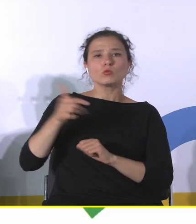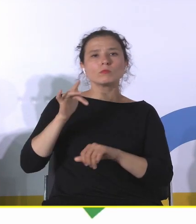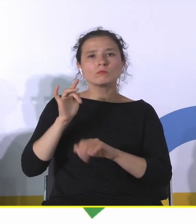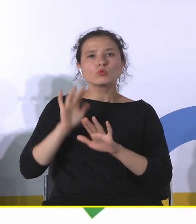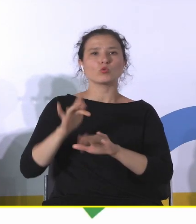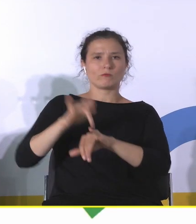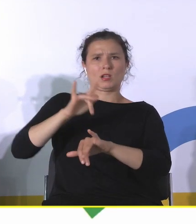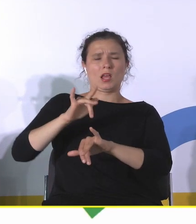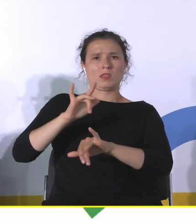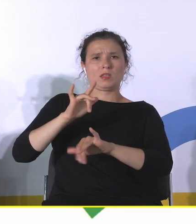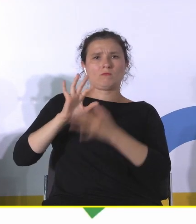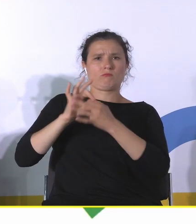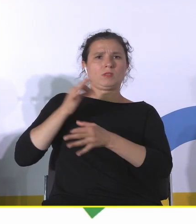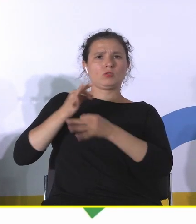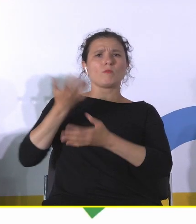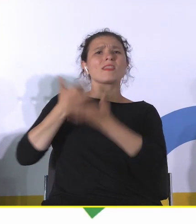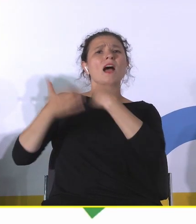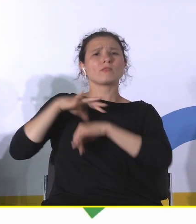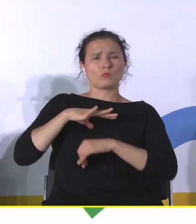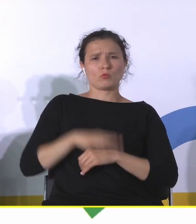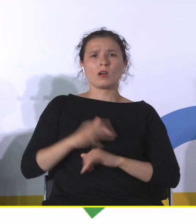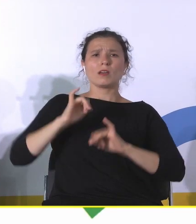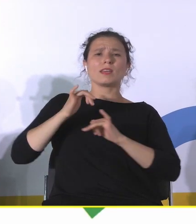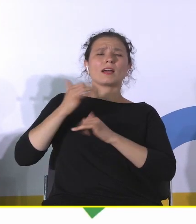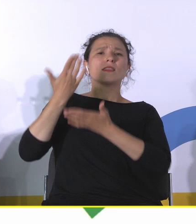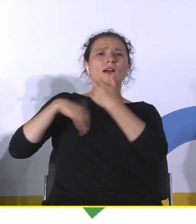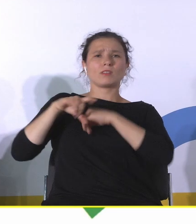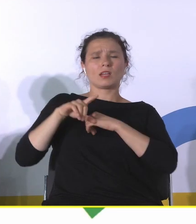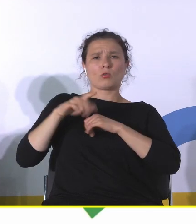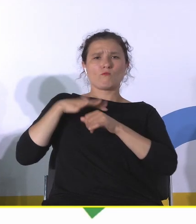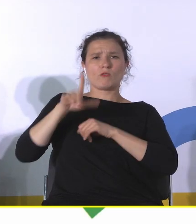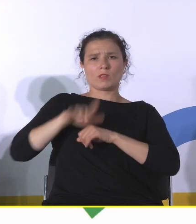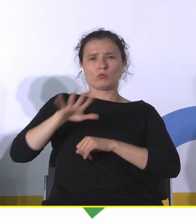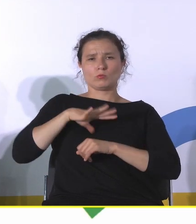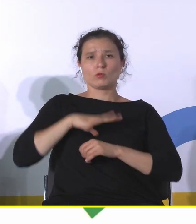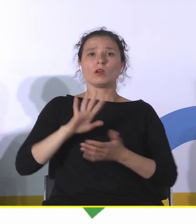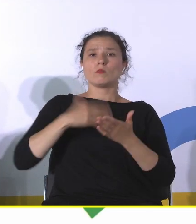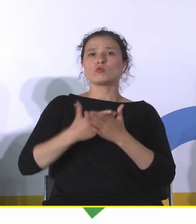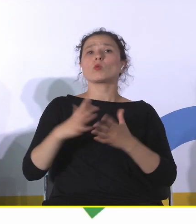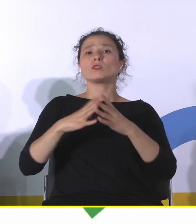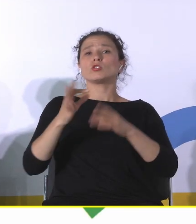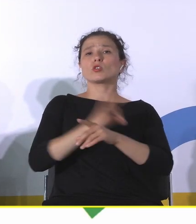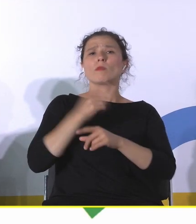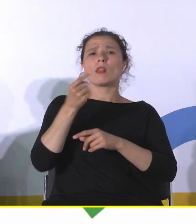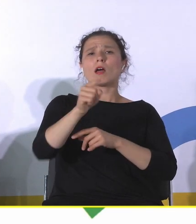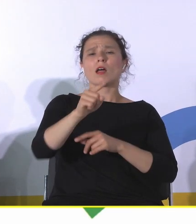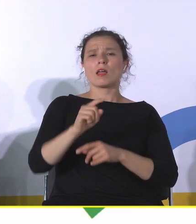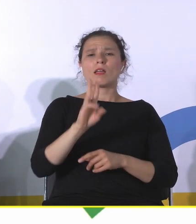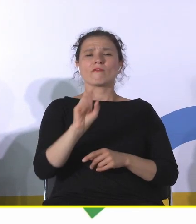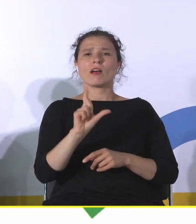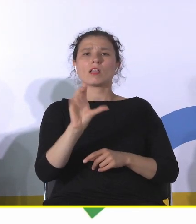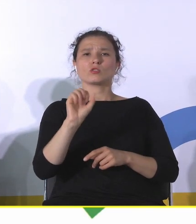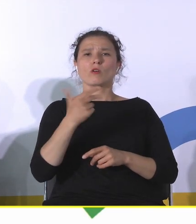Jak to wpływało na ludzi. Taki przykład z Katowic. To jest 10 kilometrów tylko stąd, w Wrocławiu. Udało nam się w 2013 roku, w